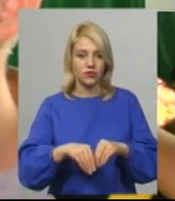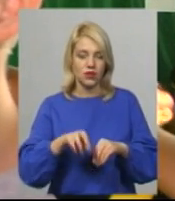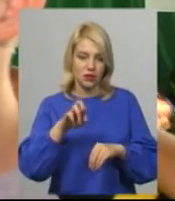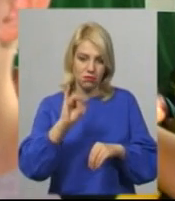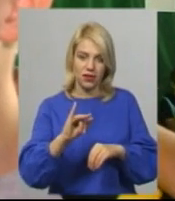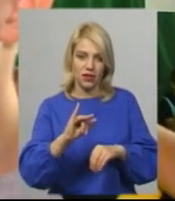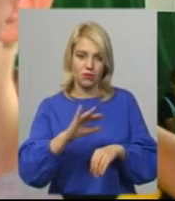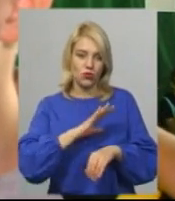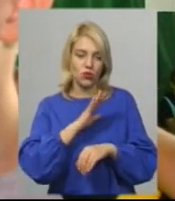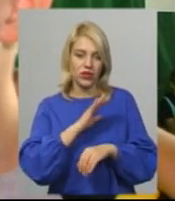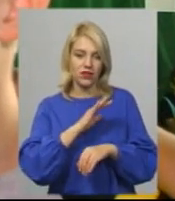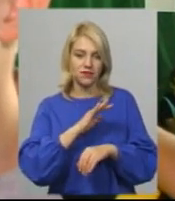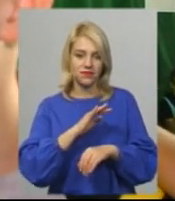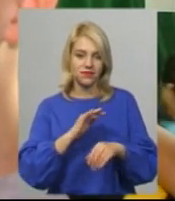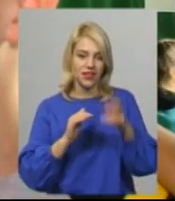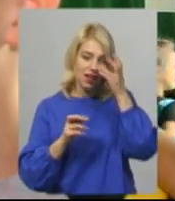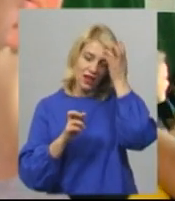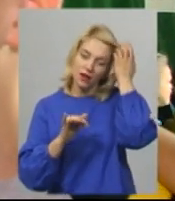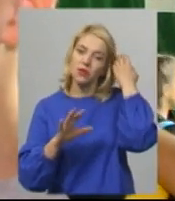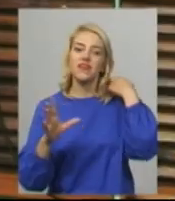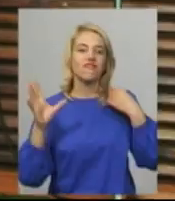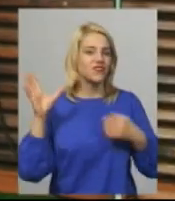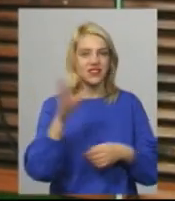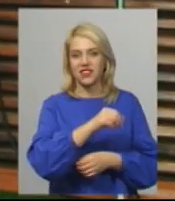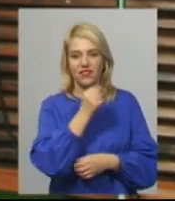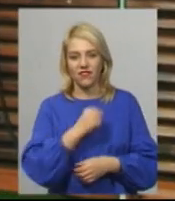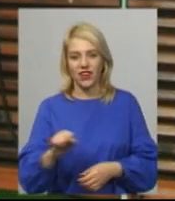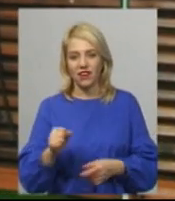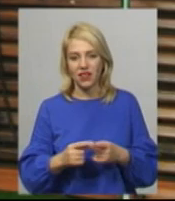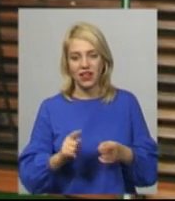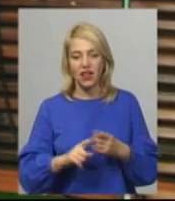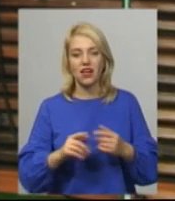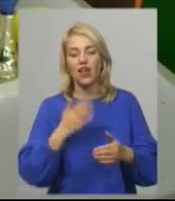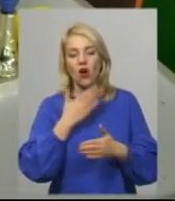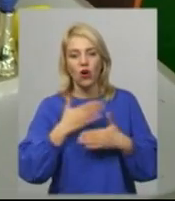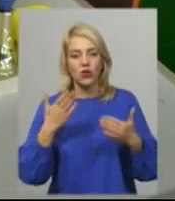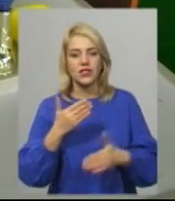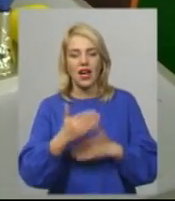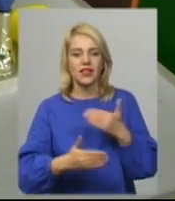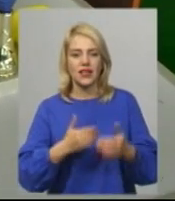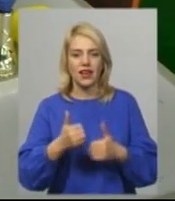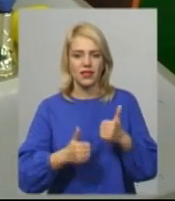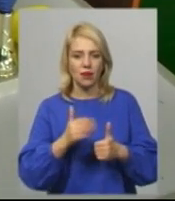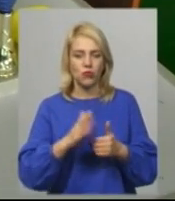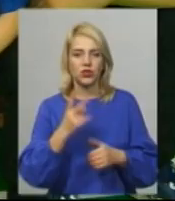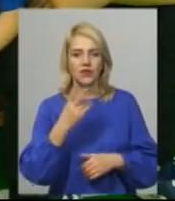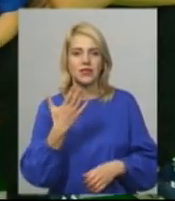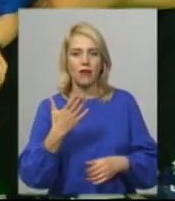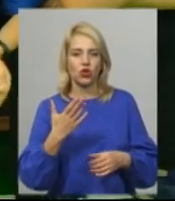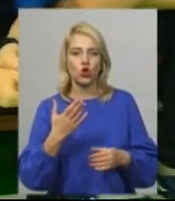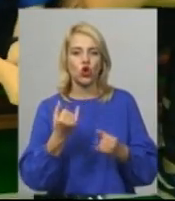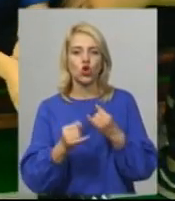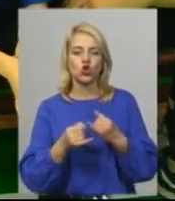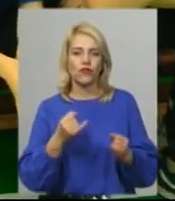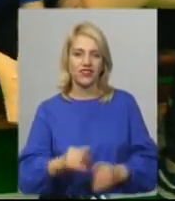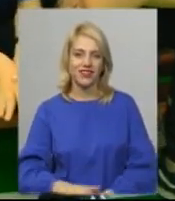ми би були, ми би всіх виграли. Останній етап змагань «Скунг Гейс» відбудеться 25 жовтня. Андрій Геменний, Юрій